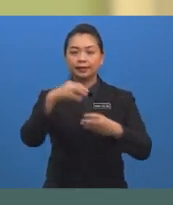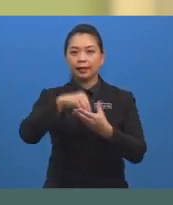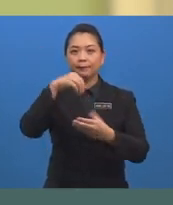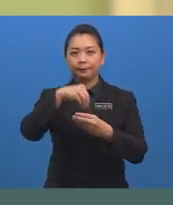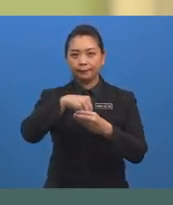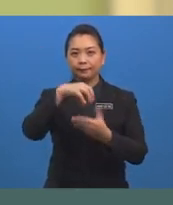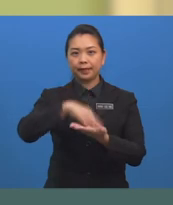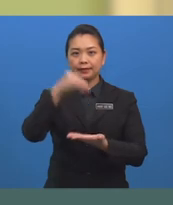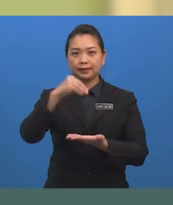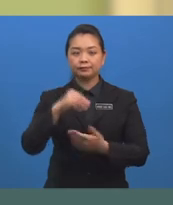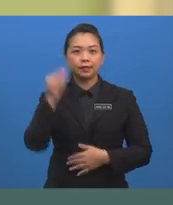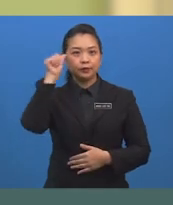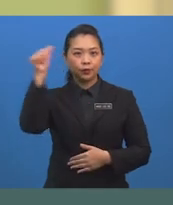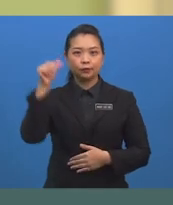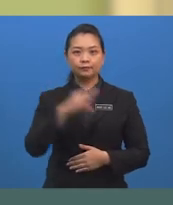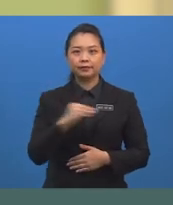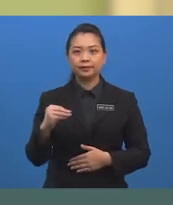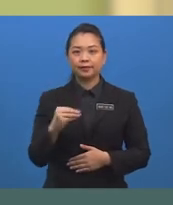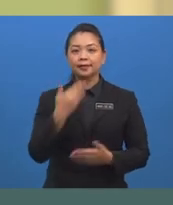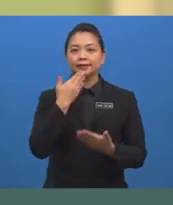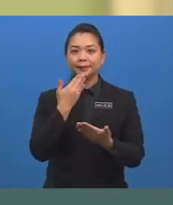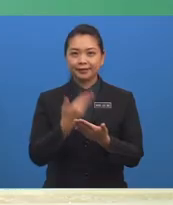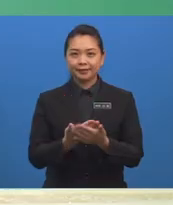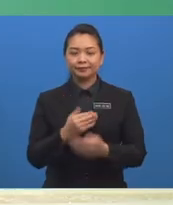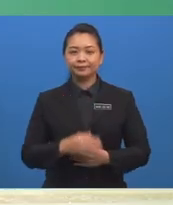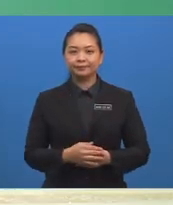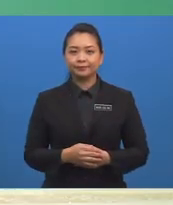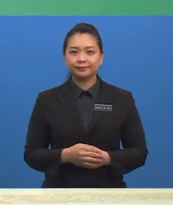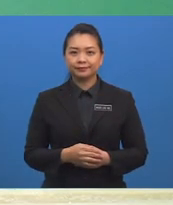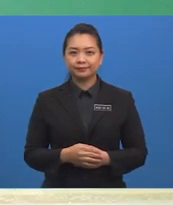pelajaran anda Assalamualaikum dan terima kasih